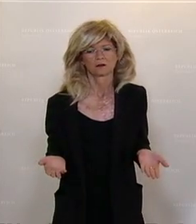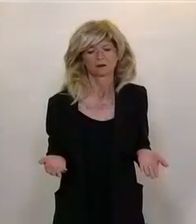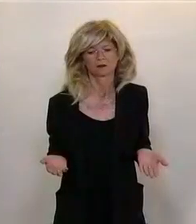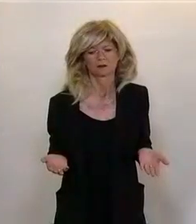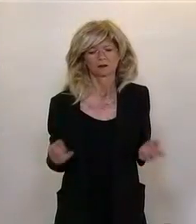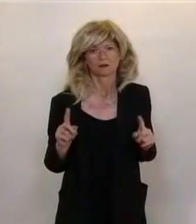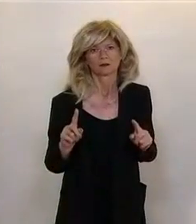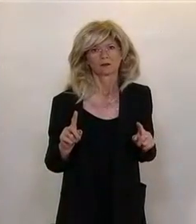Nächste Rede ist der Frau Abgeordnete.